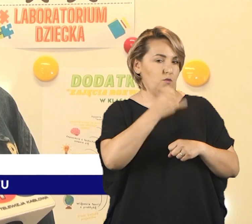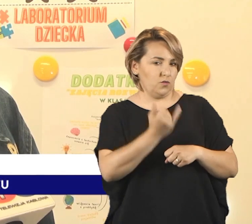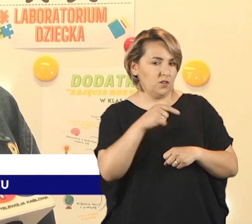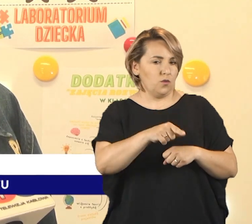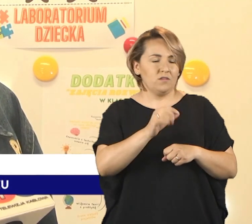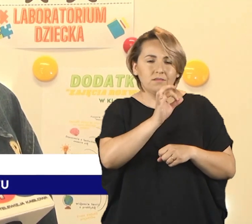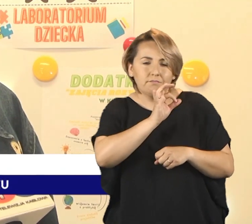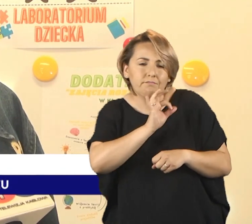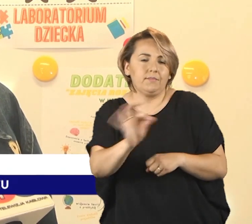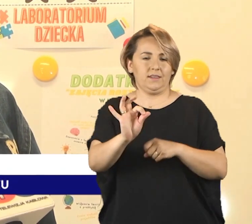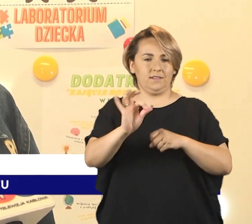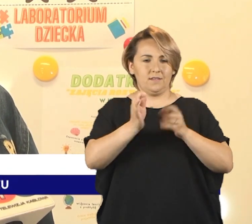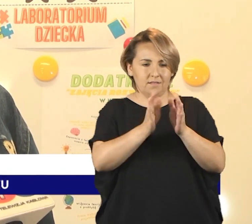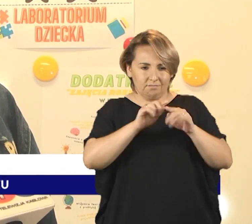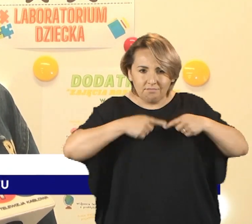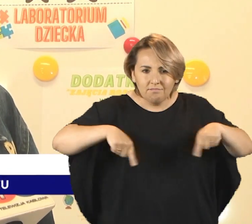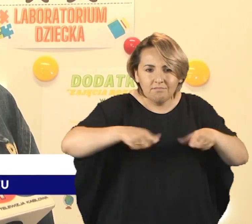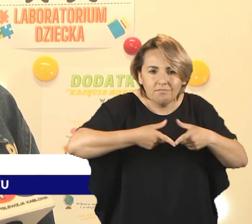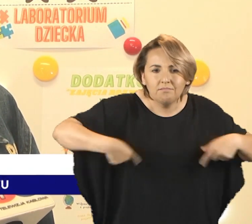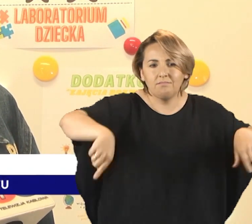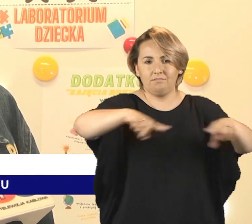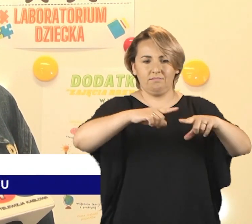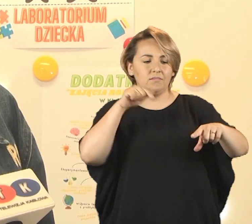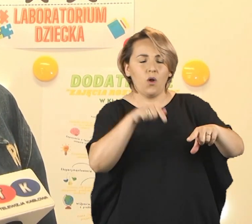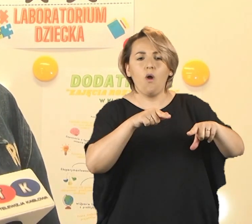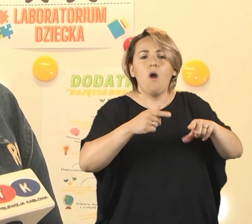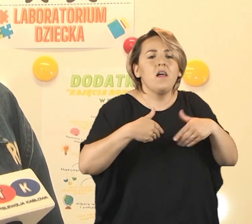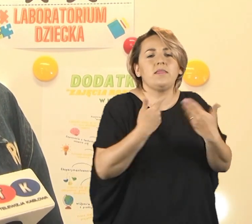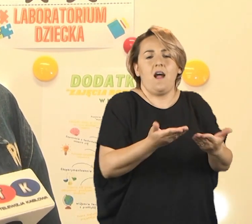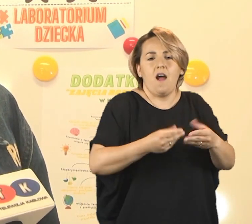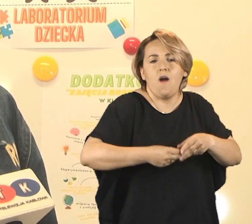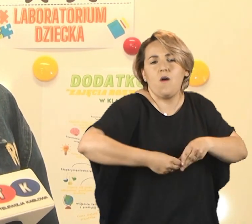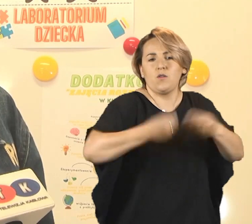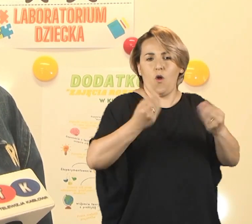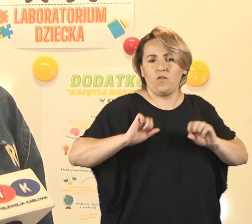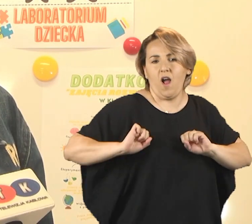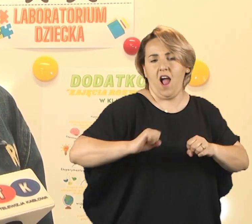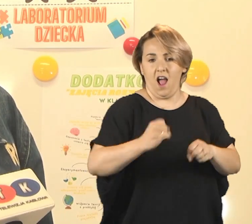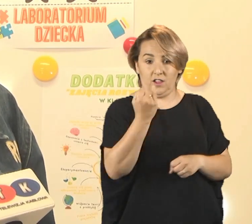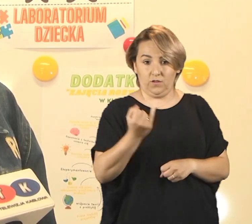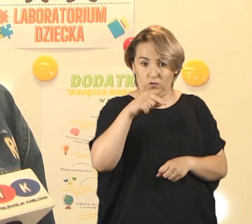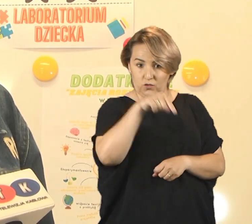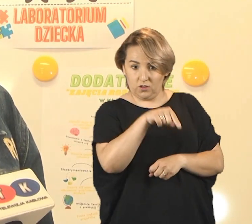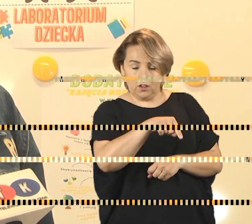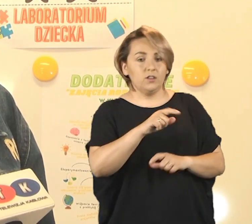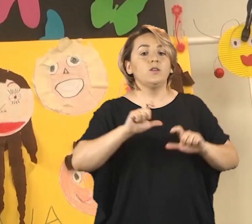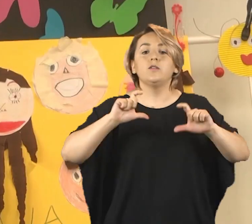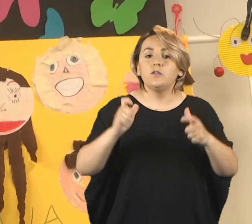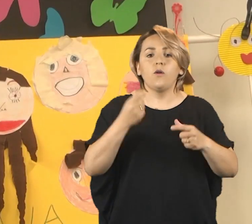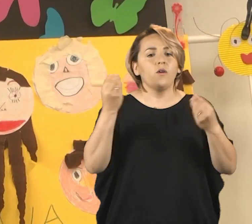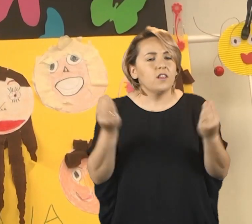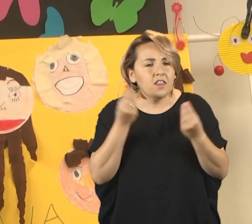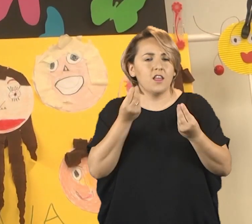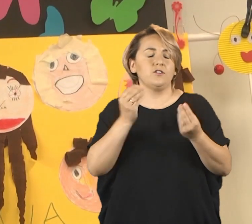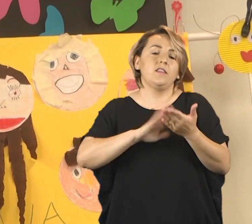pomieszczenie, które ma służyć rozwijaniu wielokierunkowej aktywności dzieci. I ma służyć przede